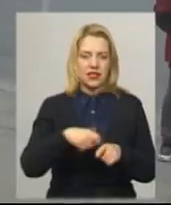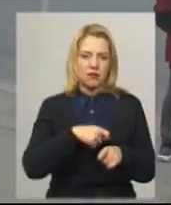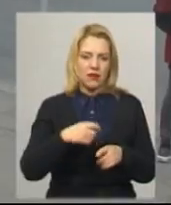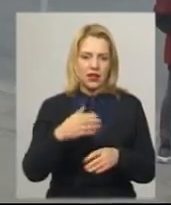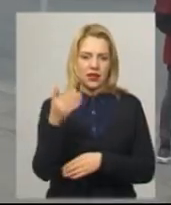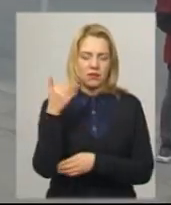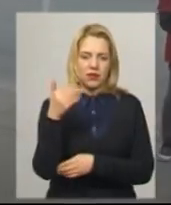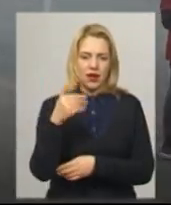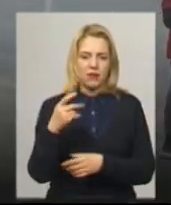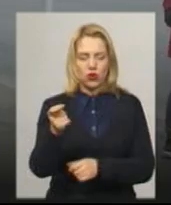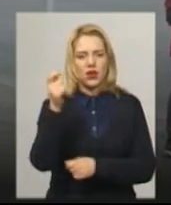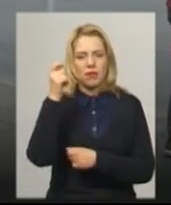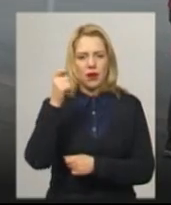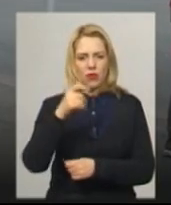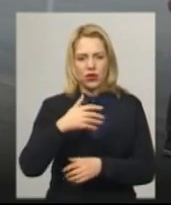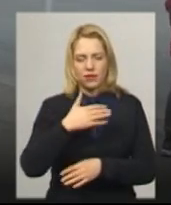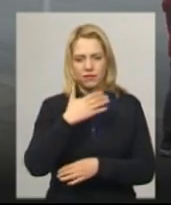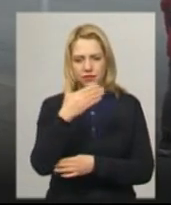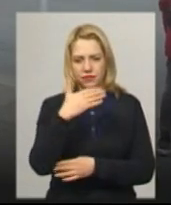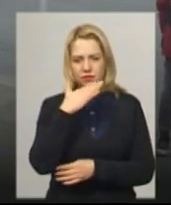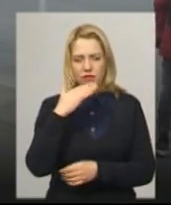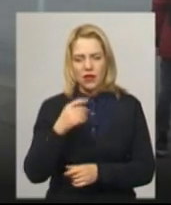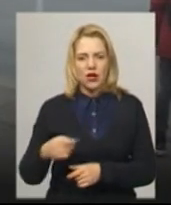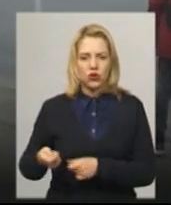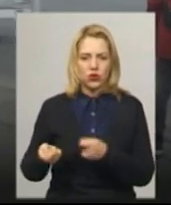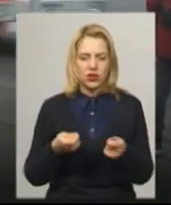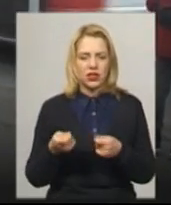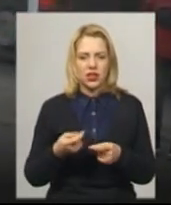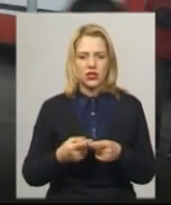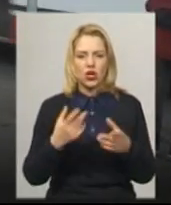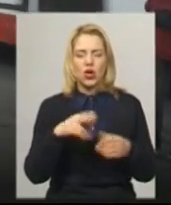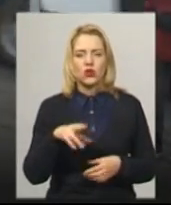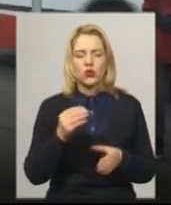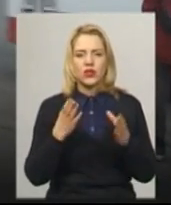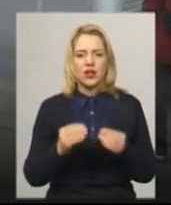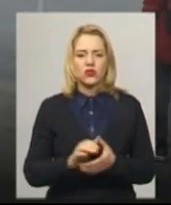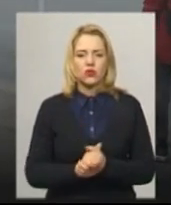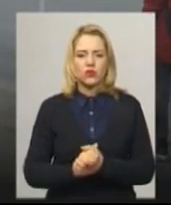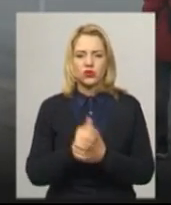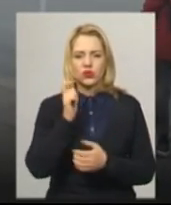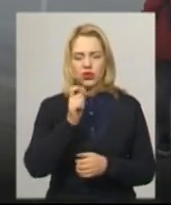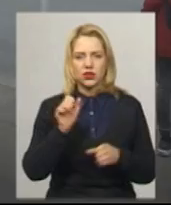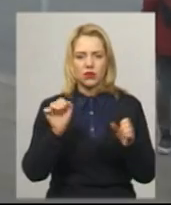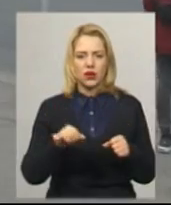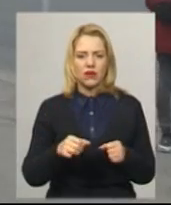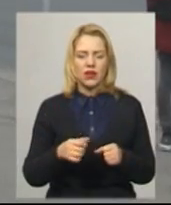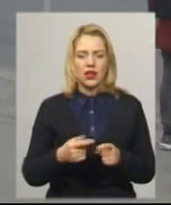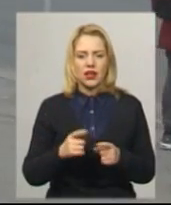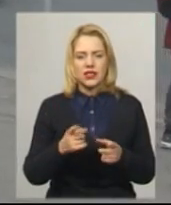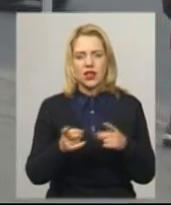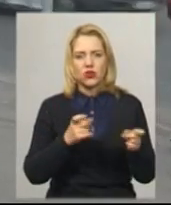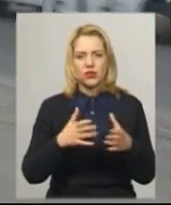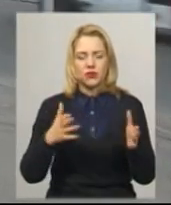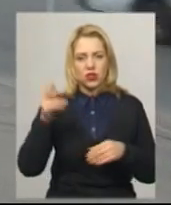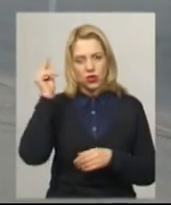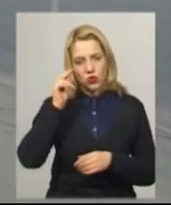школярі. Цьогоріч ми в другий поспіль організовували акцію Ланцюг Єдності з нагоди Дня Соборності України. Ми залучали переважно учнівську